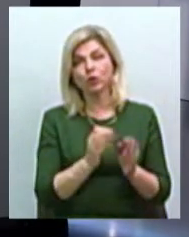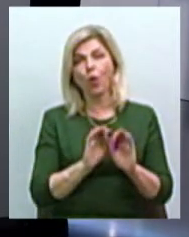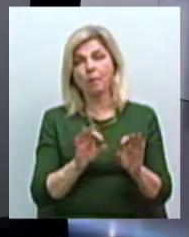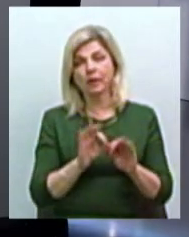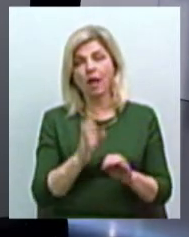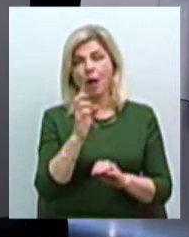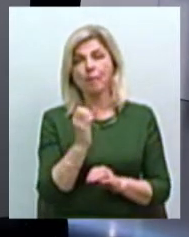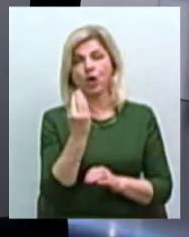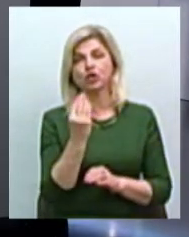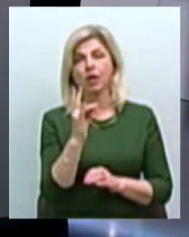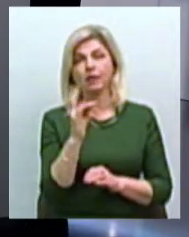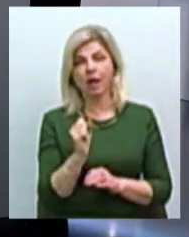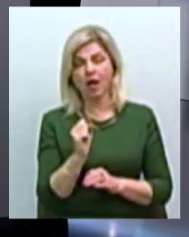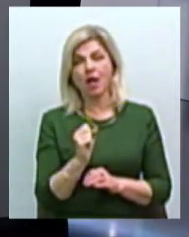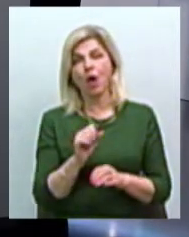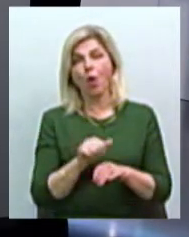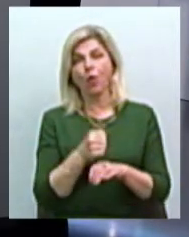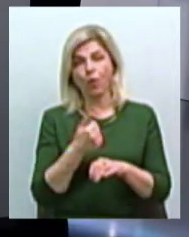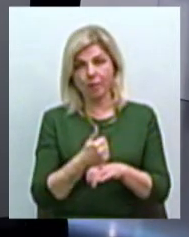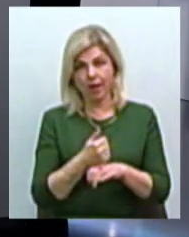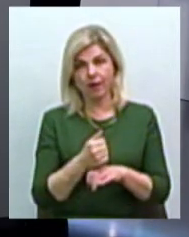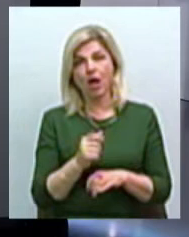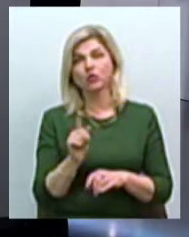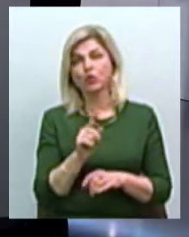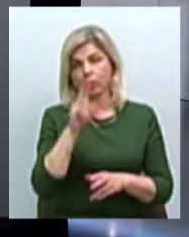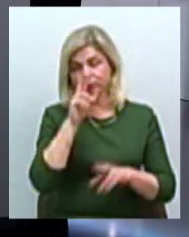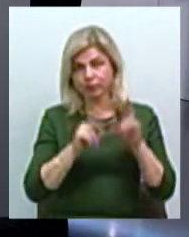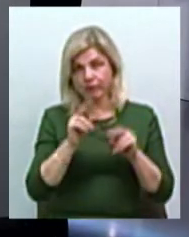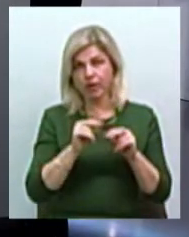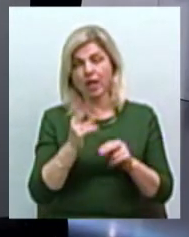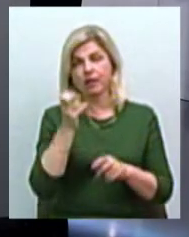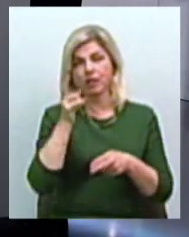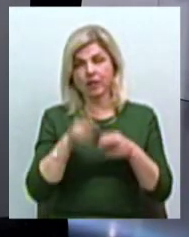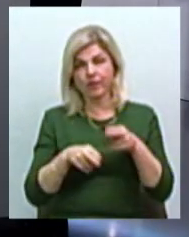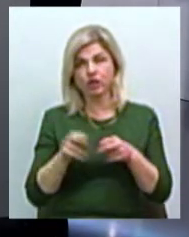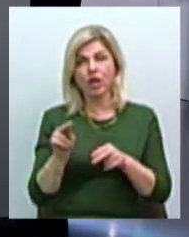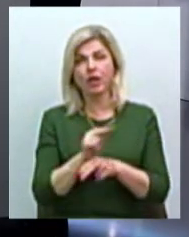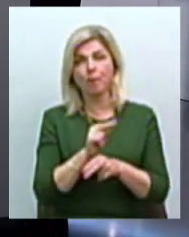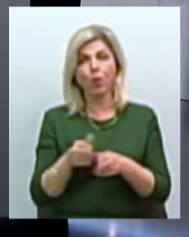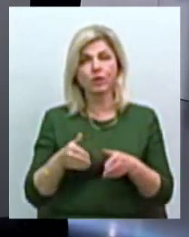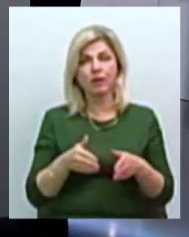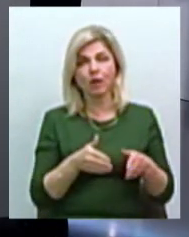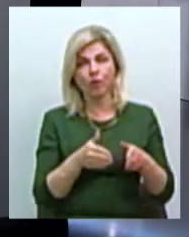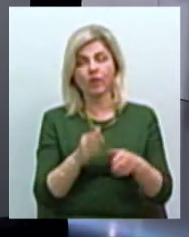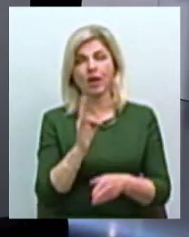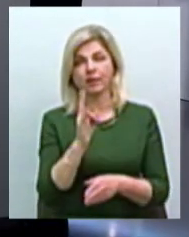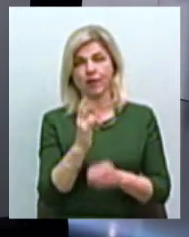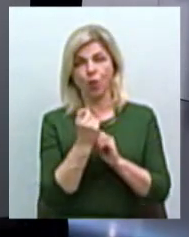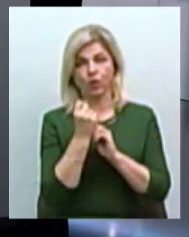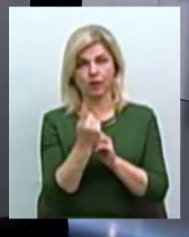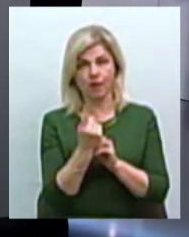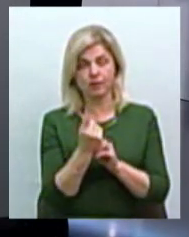міського голови Івана Рубського, який висловив сподівання на завершення ремонту траси державного значення Н11